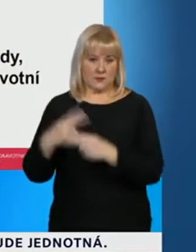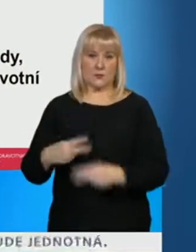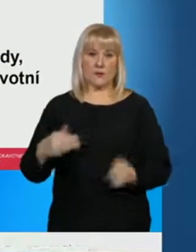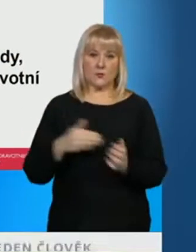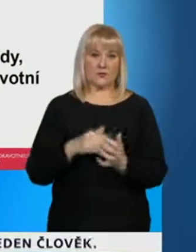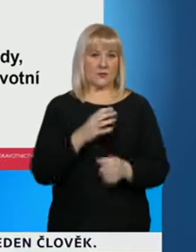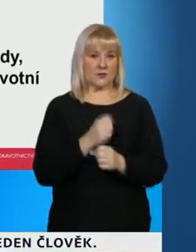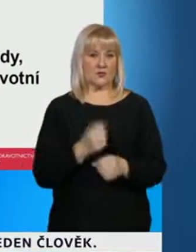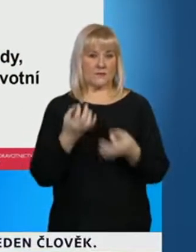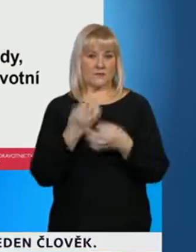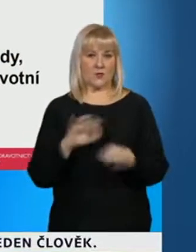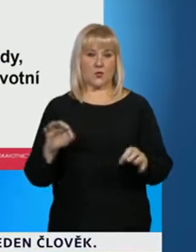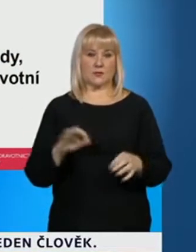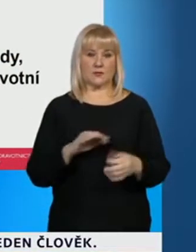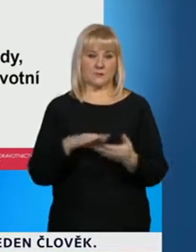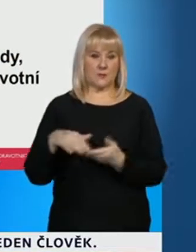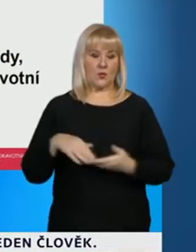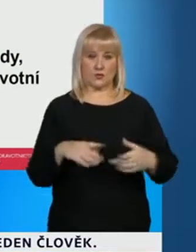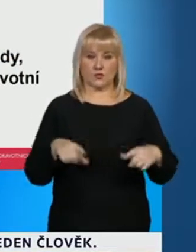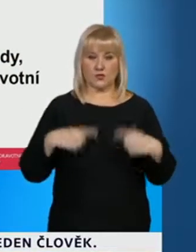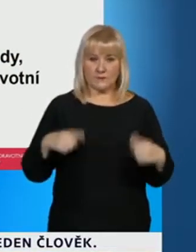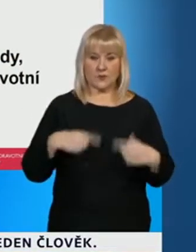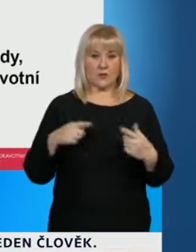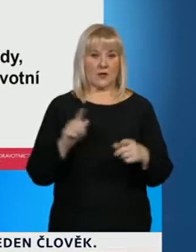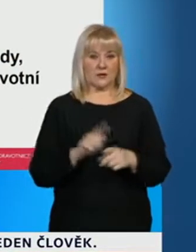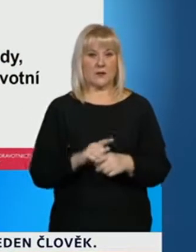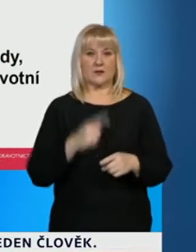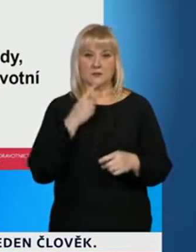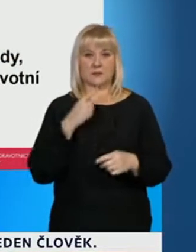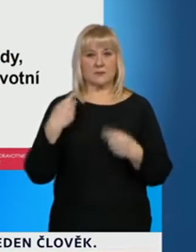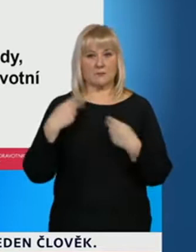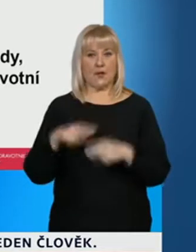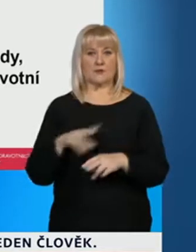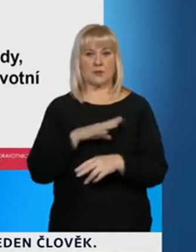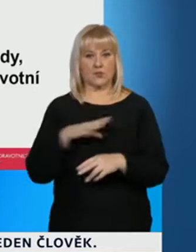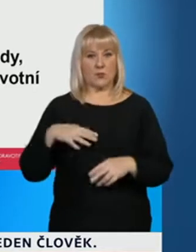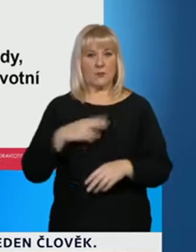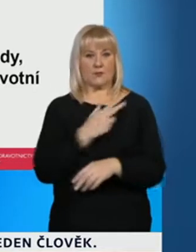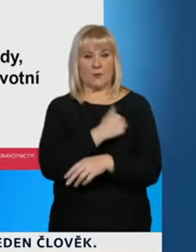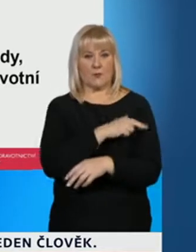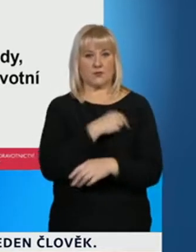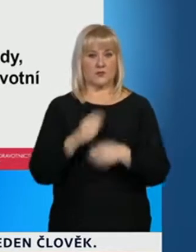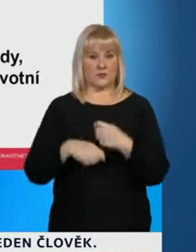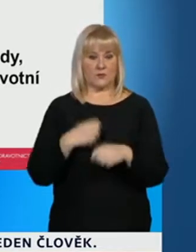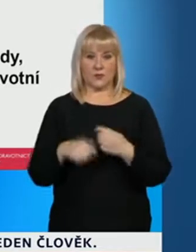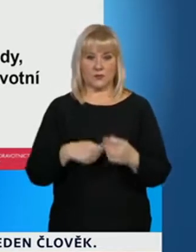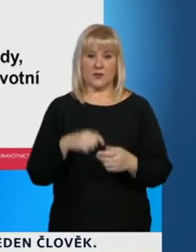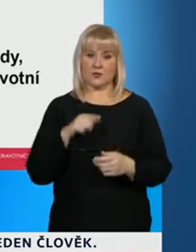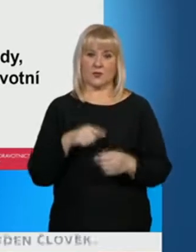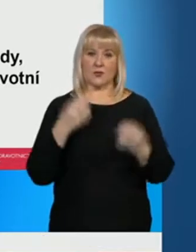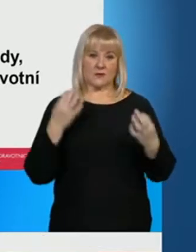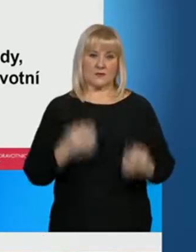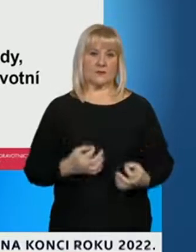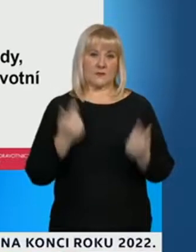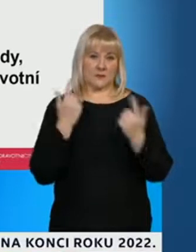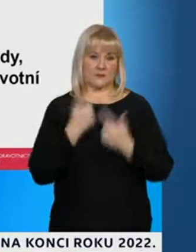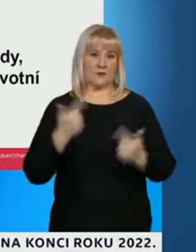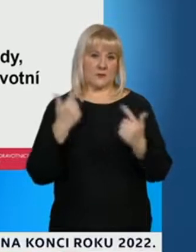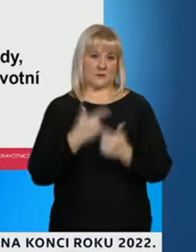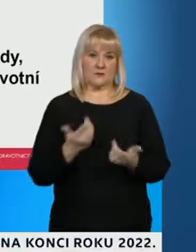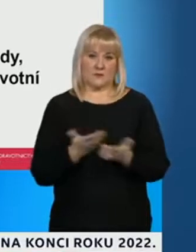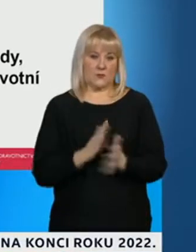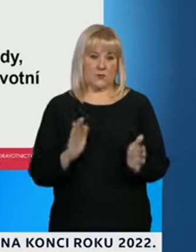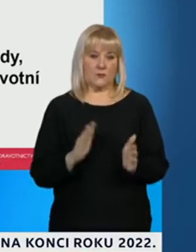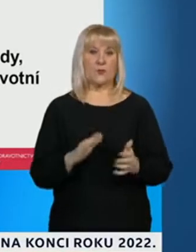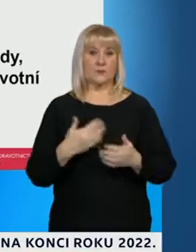život a obnovili zdravotní péči v plném rozsahu. Úplně jasná zpráva a to je ten důvod,